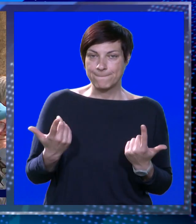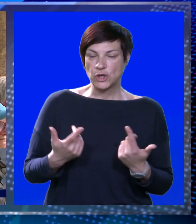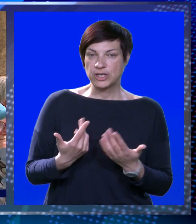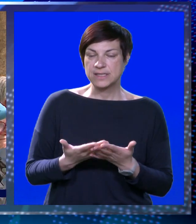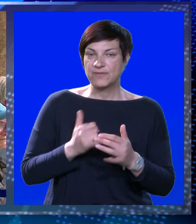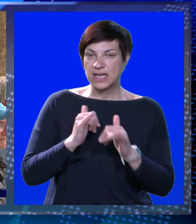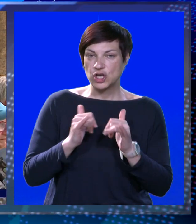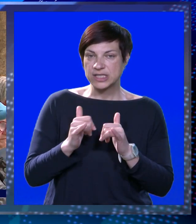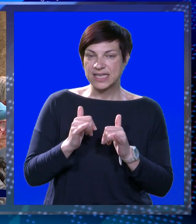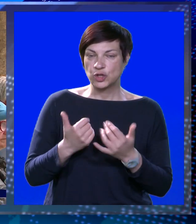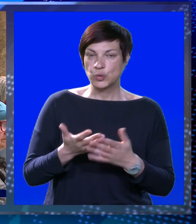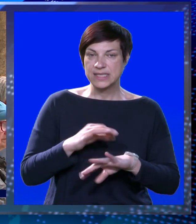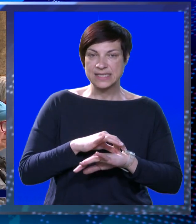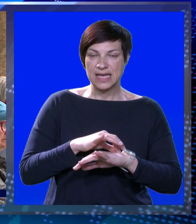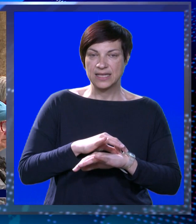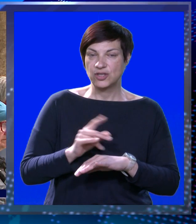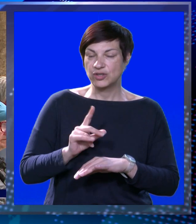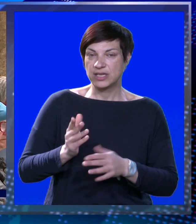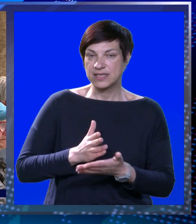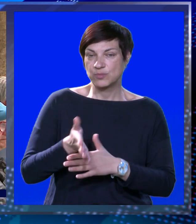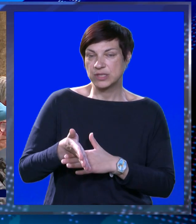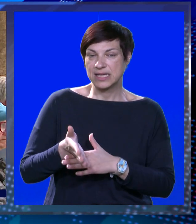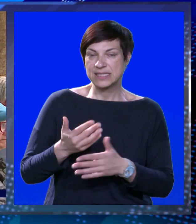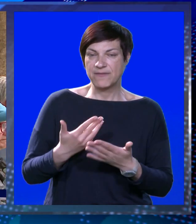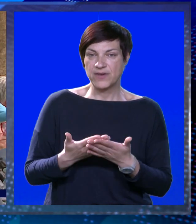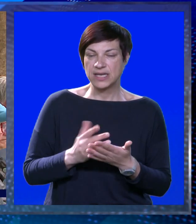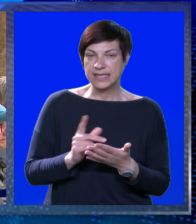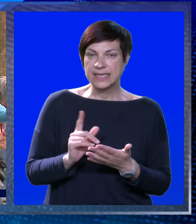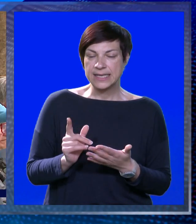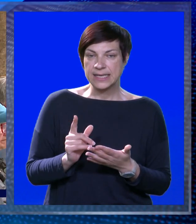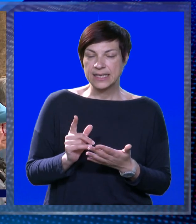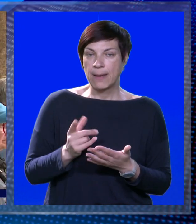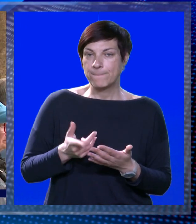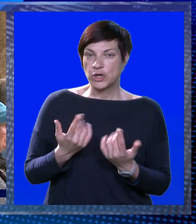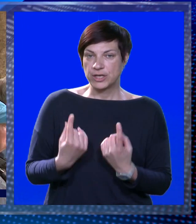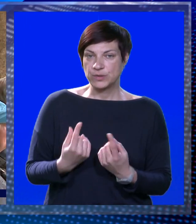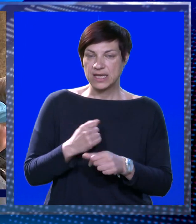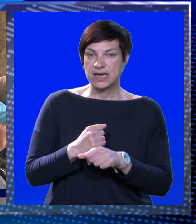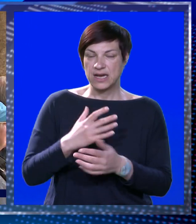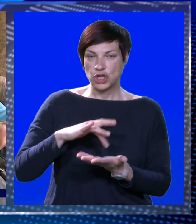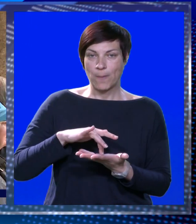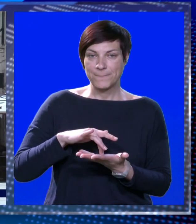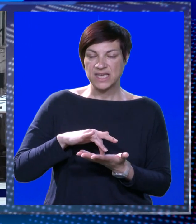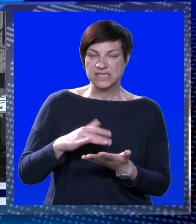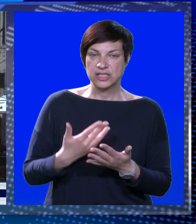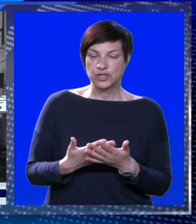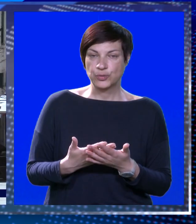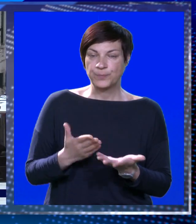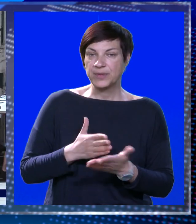dozvoljeno za turiste, a doktori ne spiju izlazi vanka jer moraju stati na radnom mjestu.